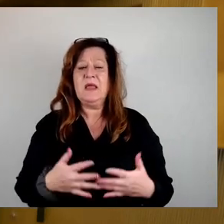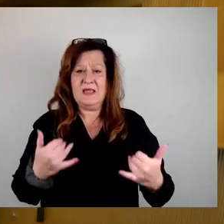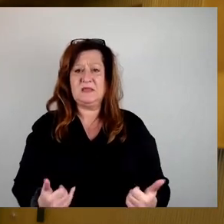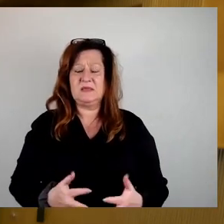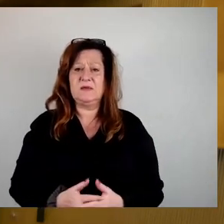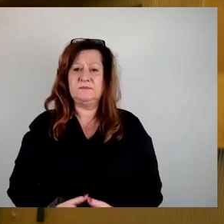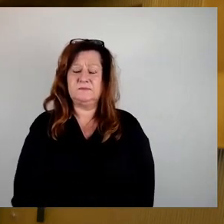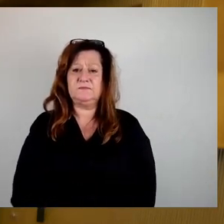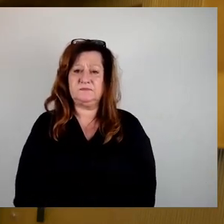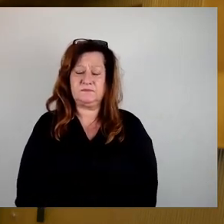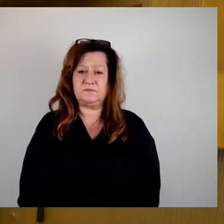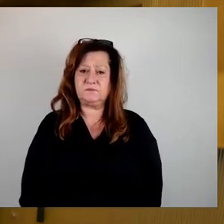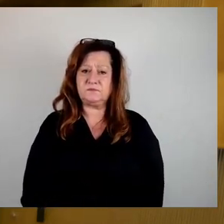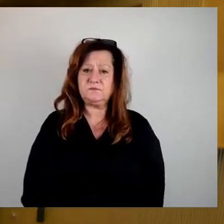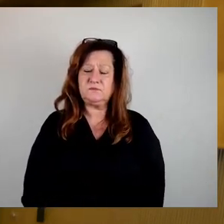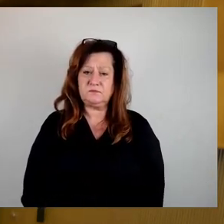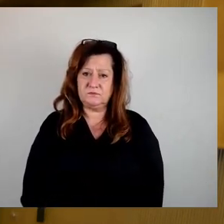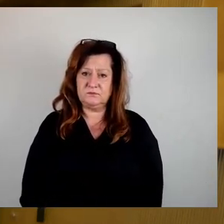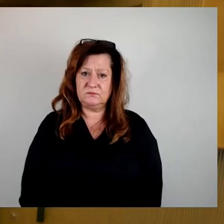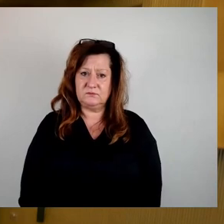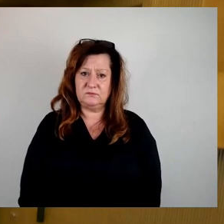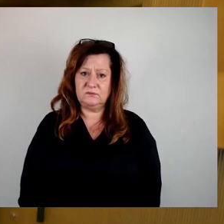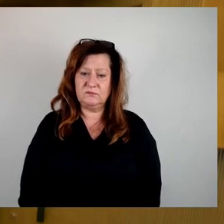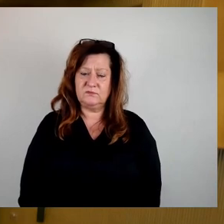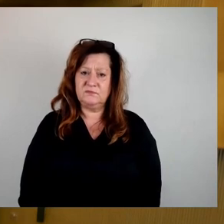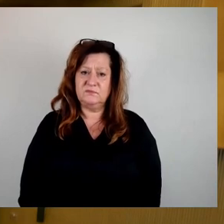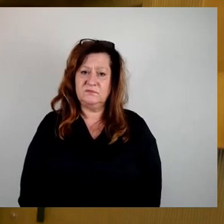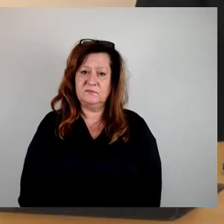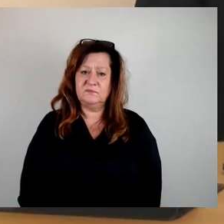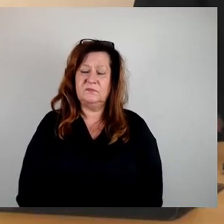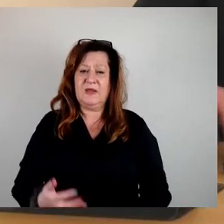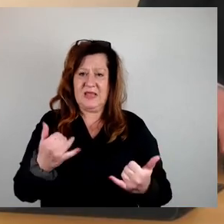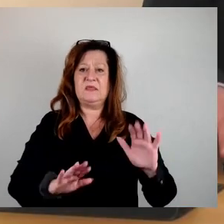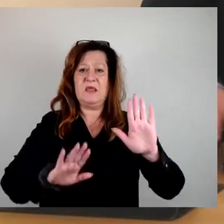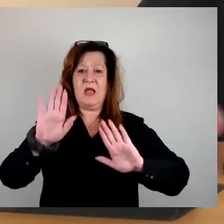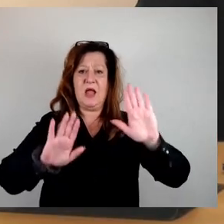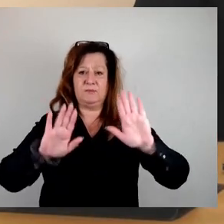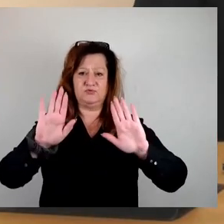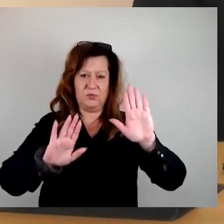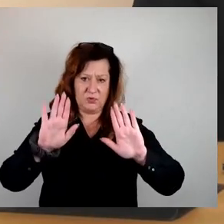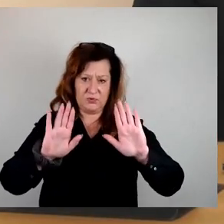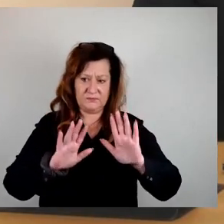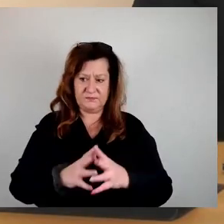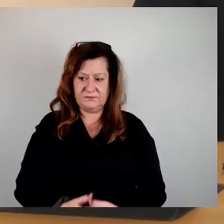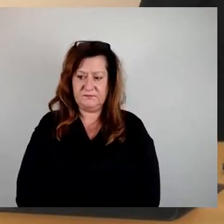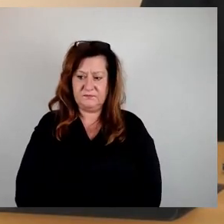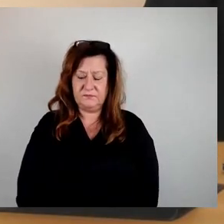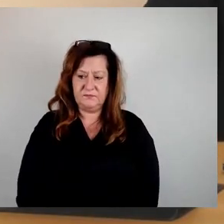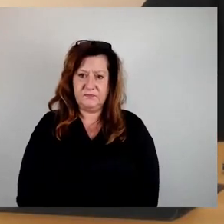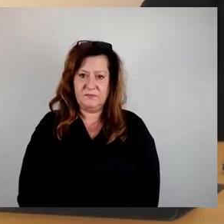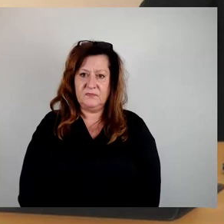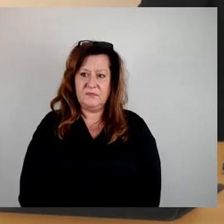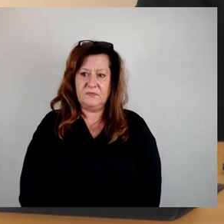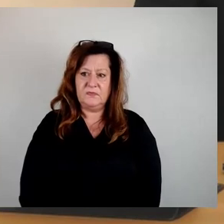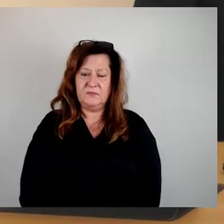in die Abstimmung. Da kommen wir zunächst zum